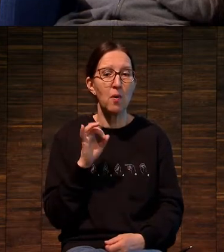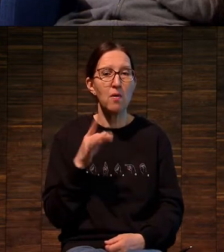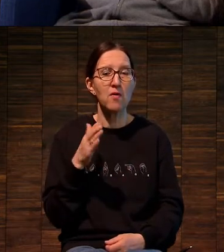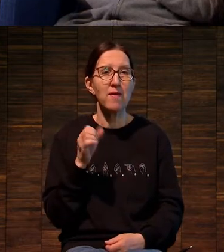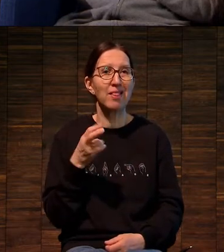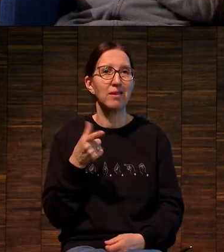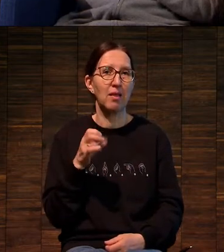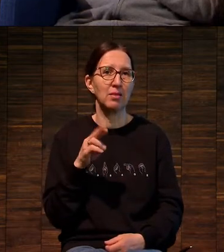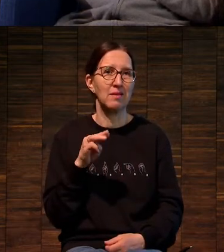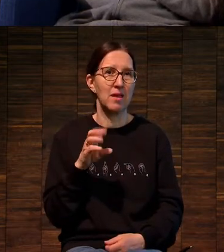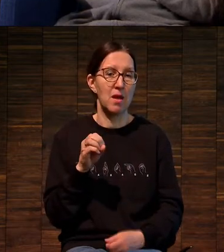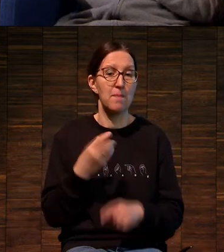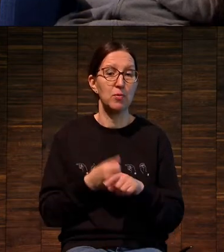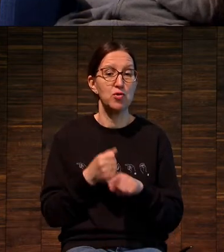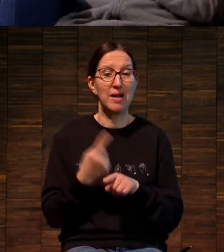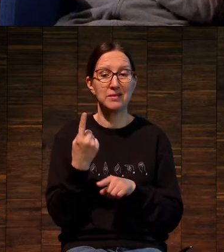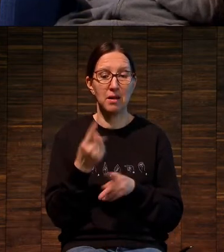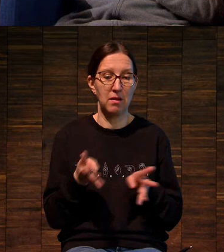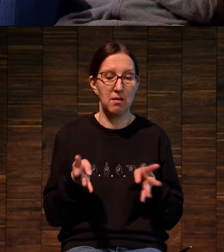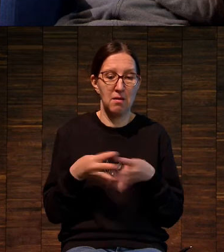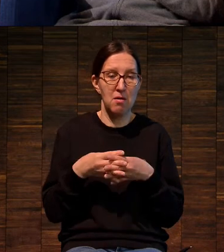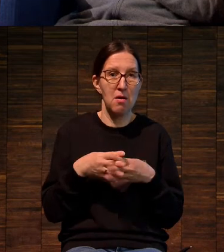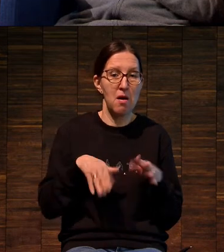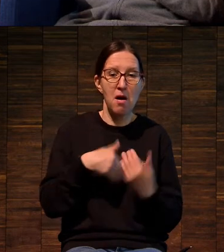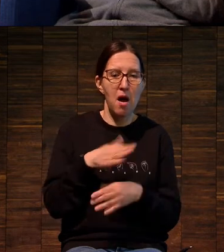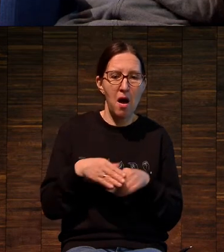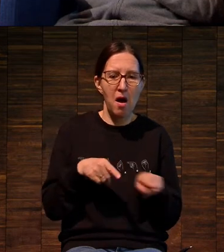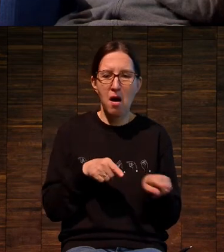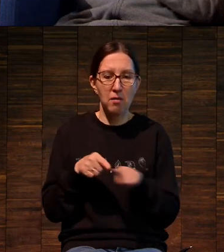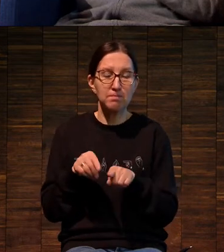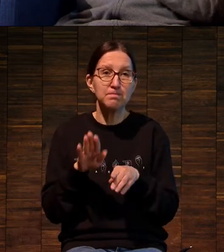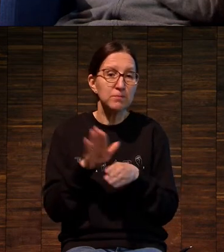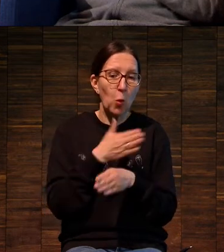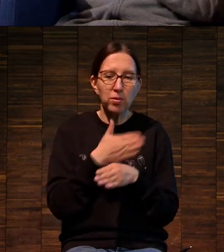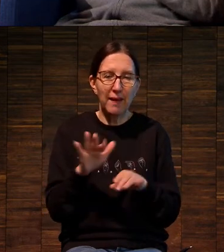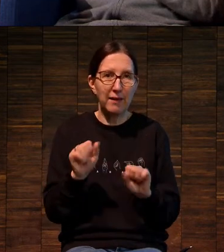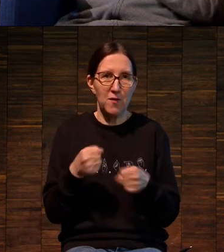способы печати, когда одно с другим смешивается, невозможно отделить,